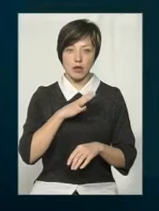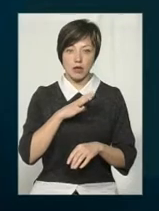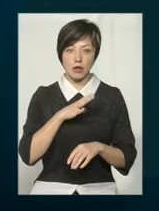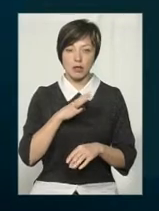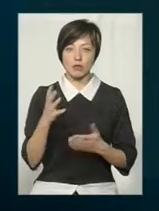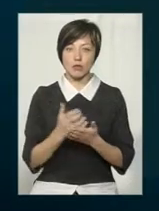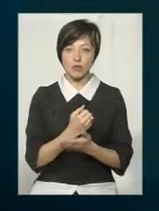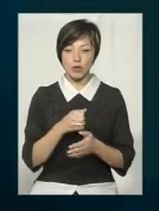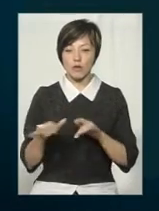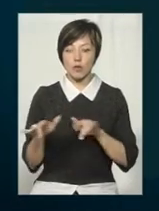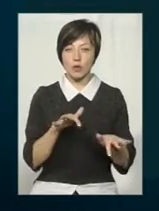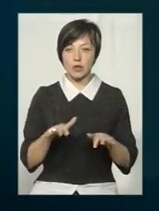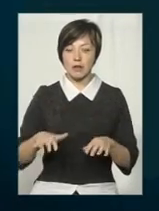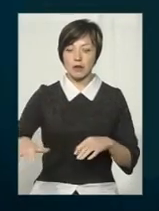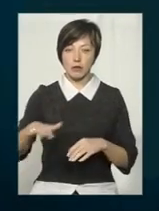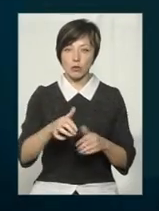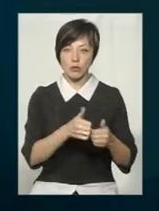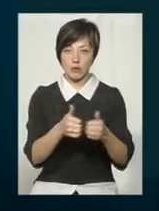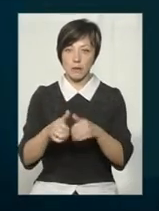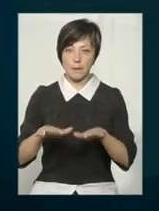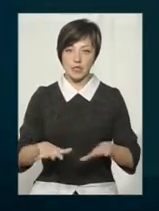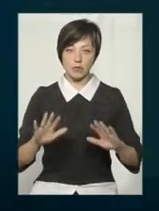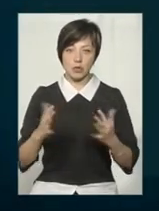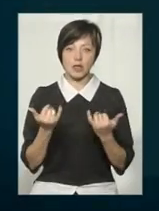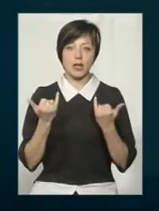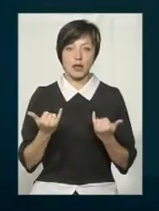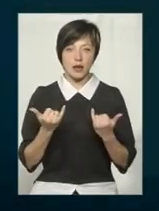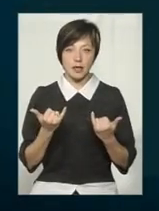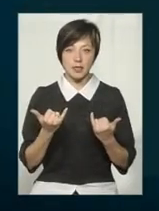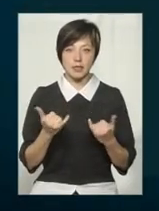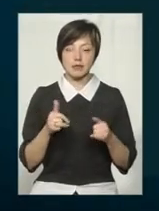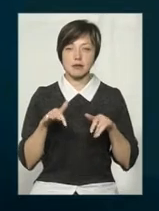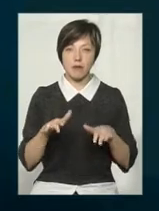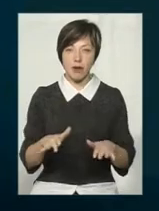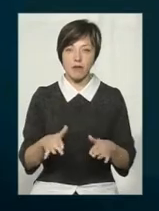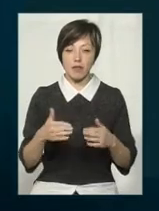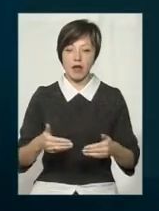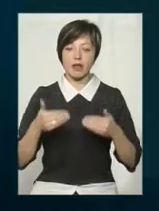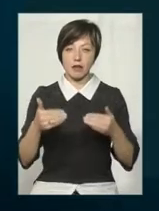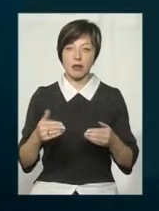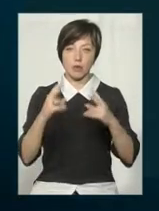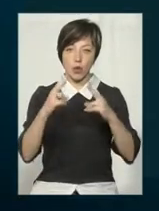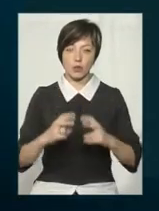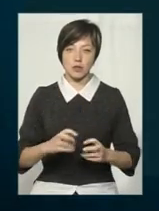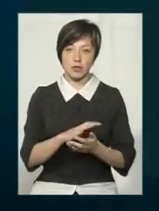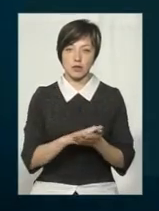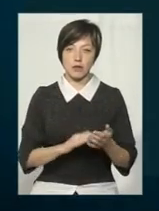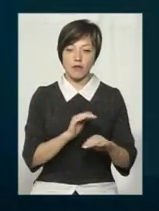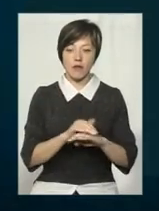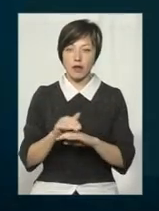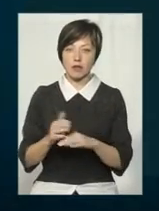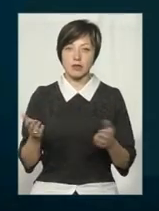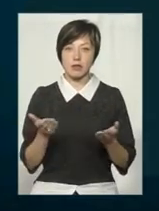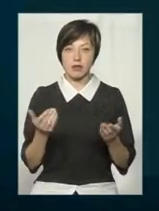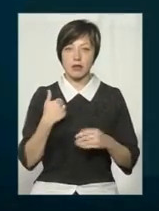ході працювання території довкола містя Пугула. Наразі справа перебуває на етапі розслідування. З тих фактів, які